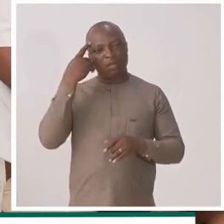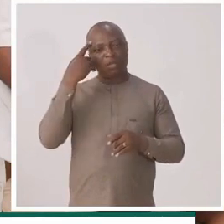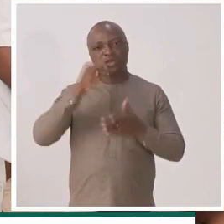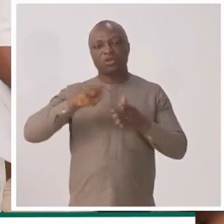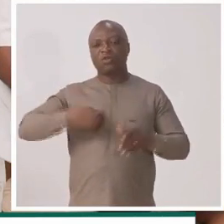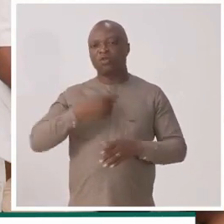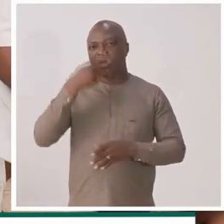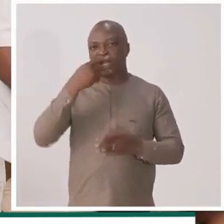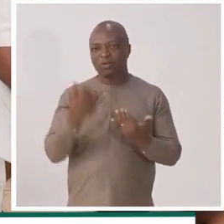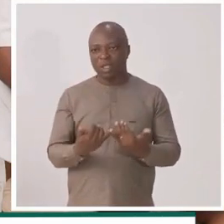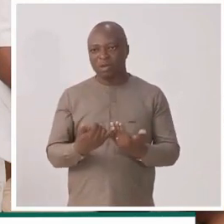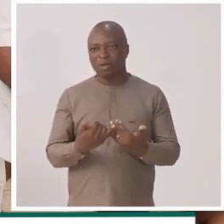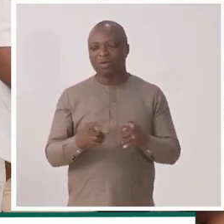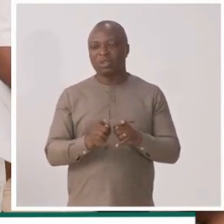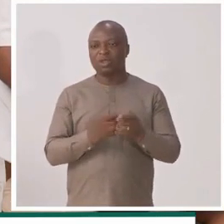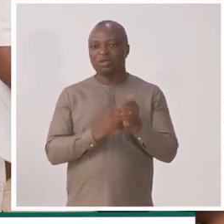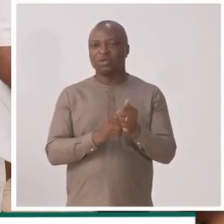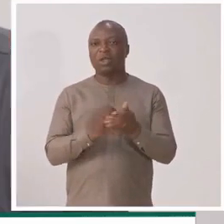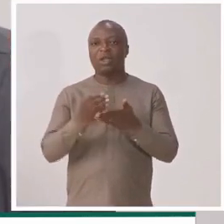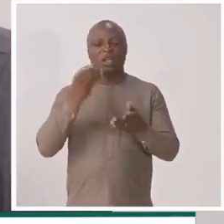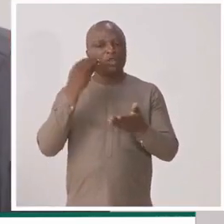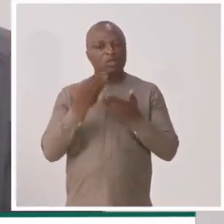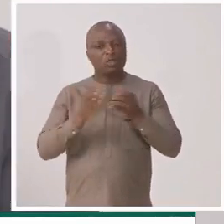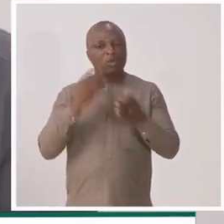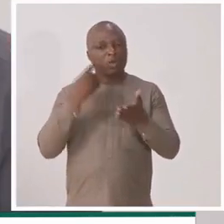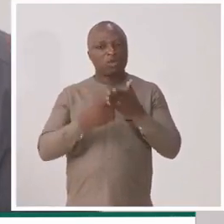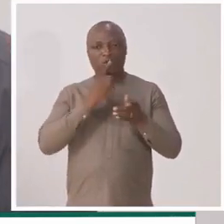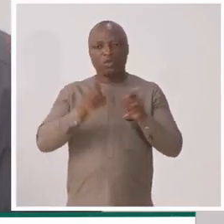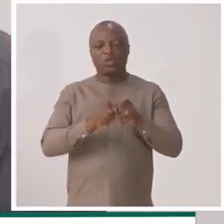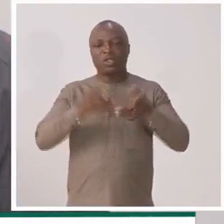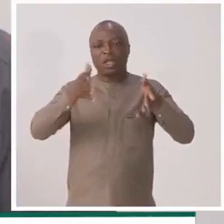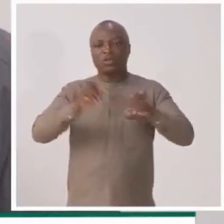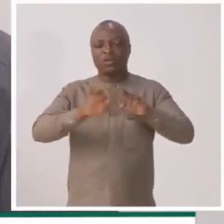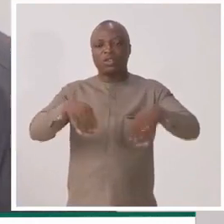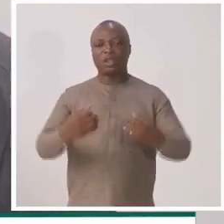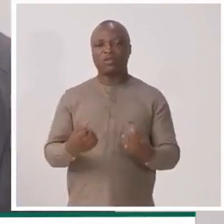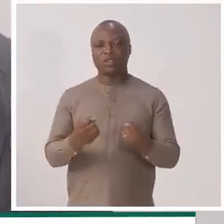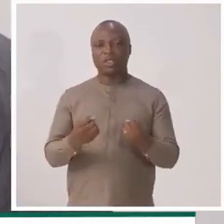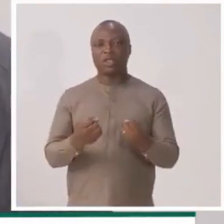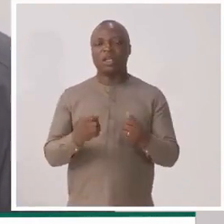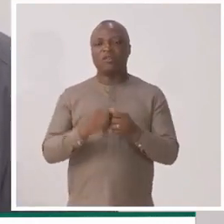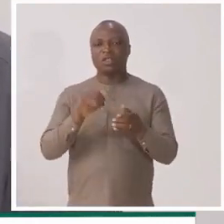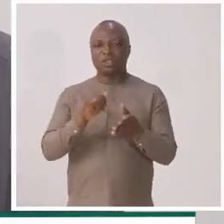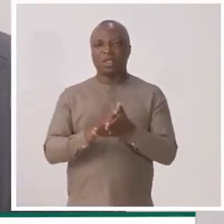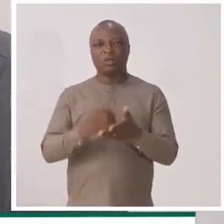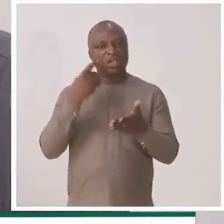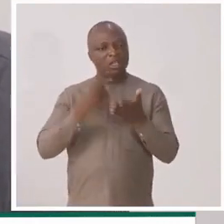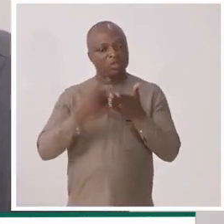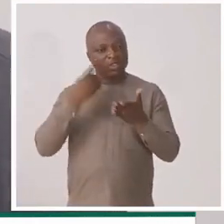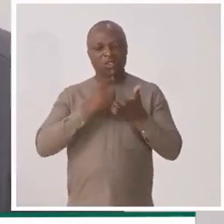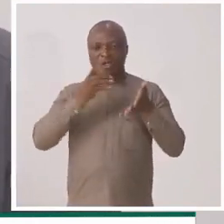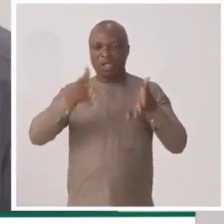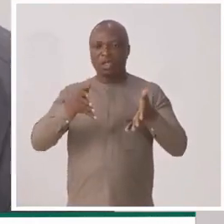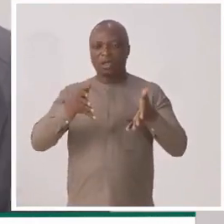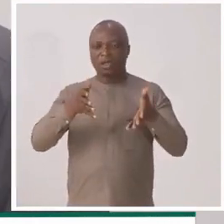pour ce dont vous parliez tout à l'heure, bien évidemment, les outils de contrôle seront toujours là et seront renforcés. Et c'est d'ailleurs parce que les outils